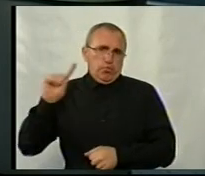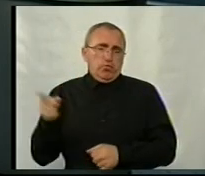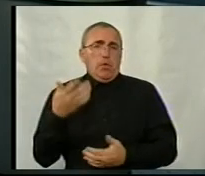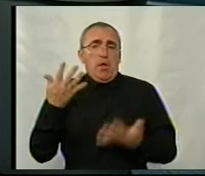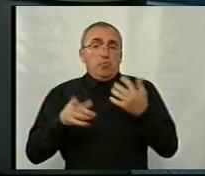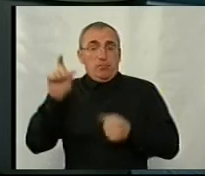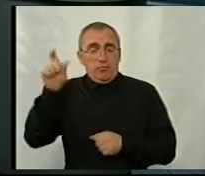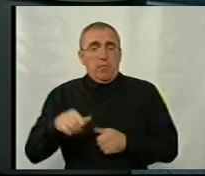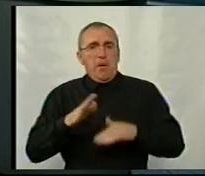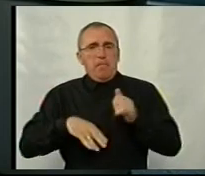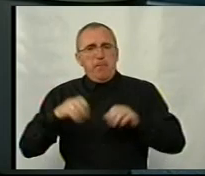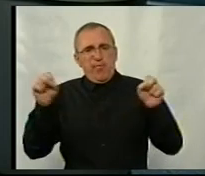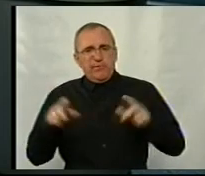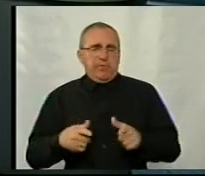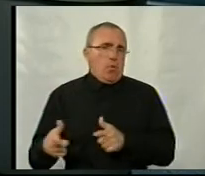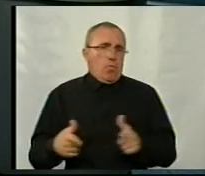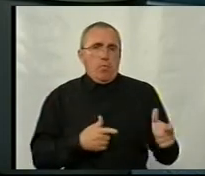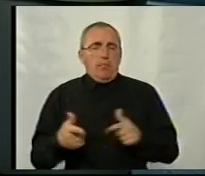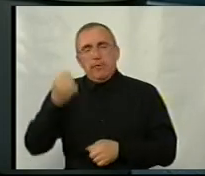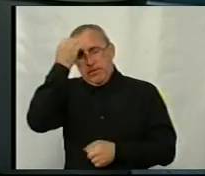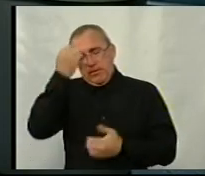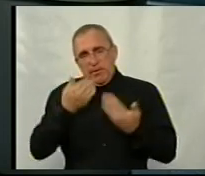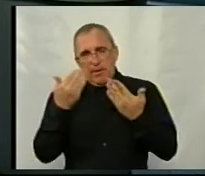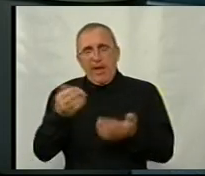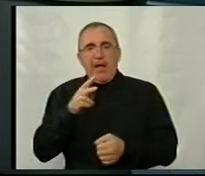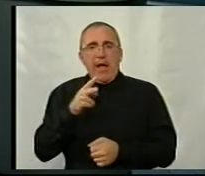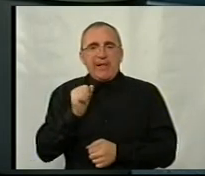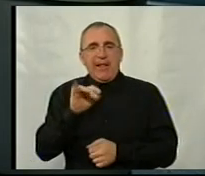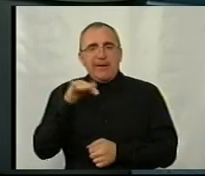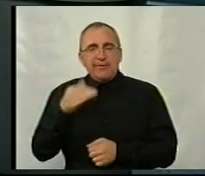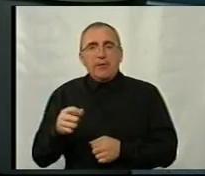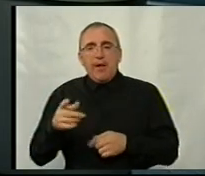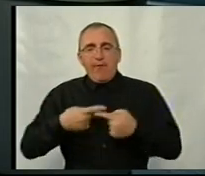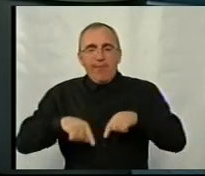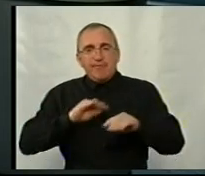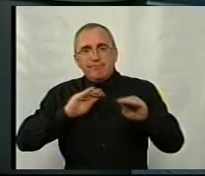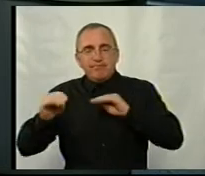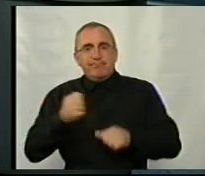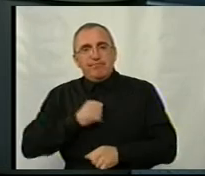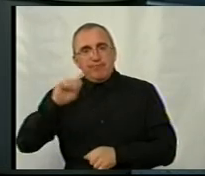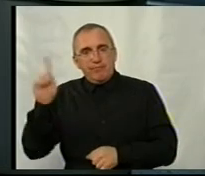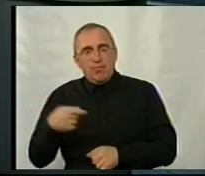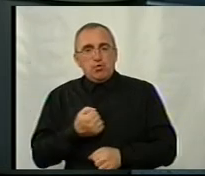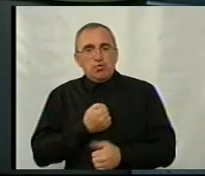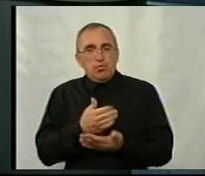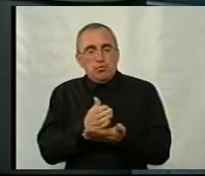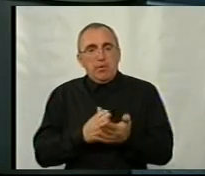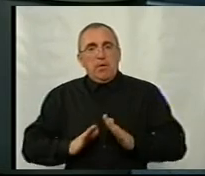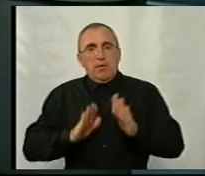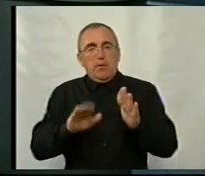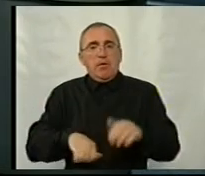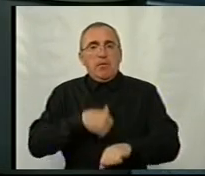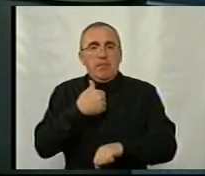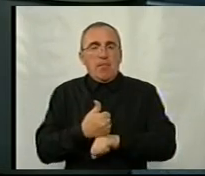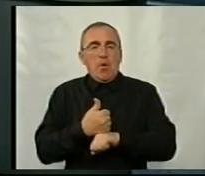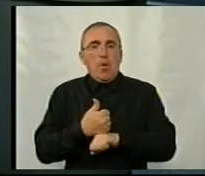якщо вона професійно підготовлена. Я вам дякую. Андрій Лисенко, начальник відділу комплектування і призову, підготовки до військової служби, заступник військового